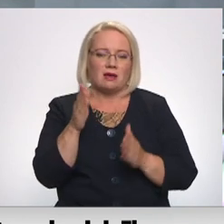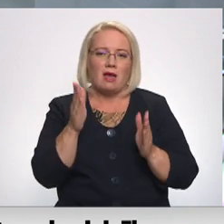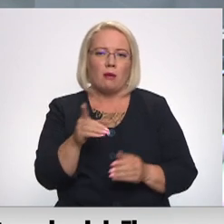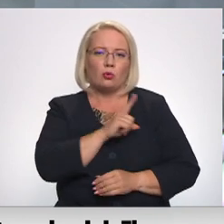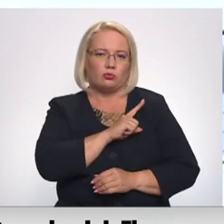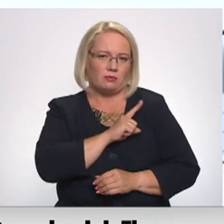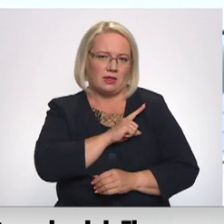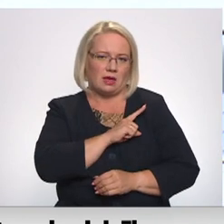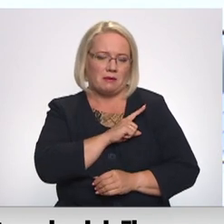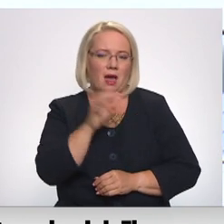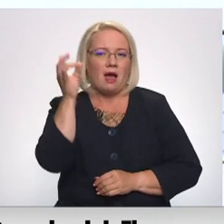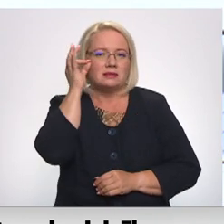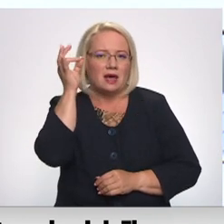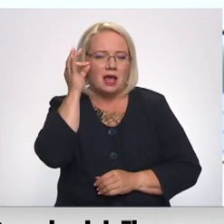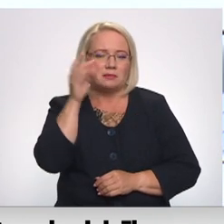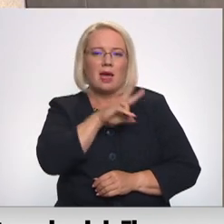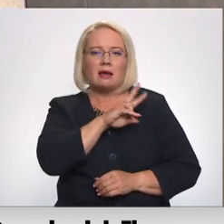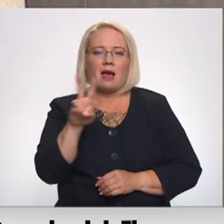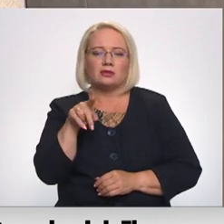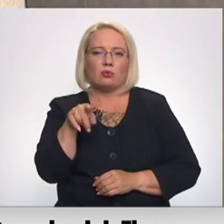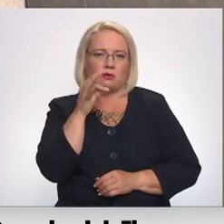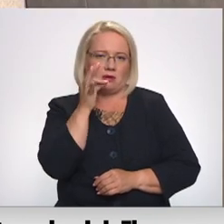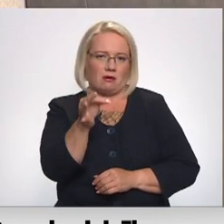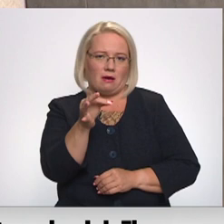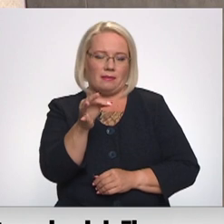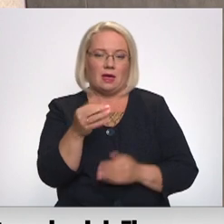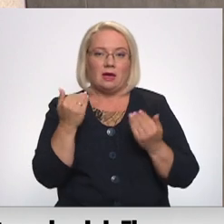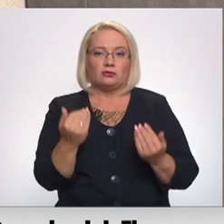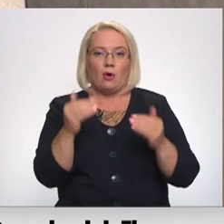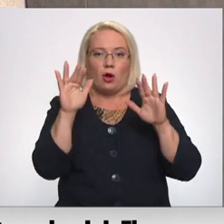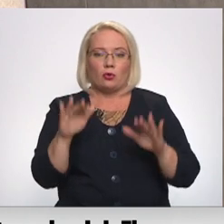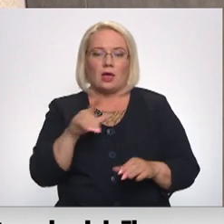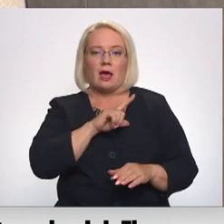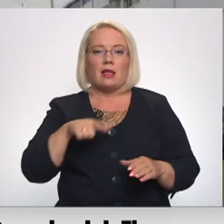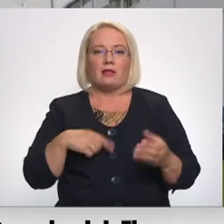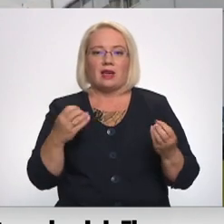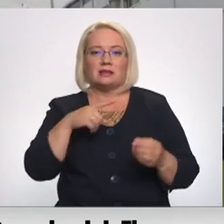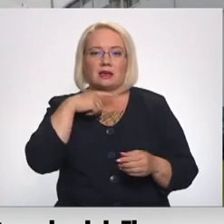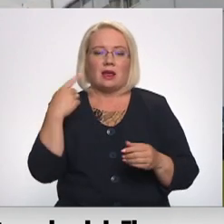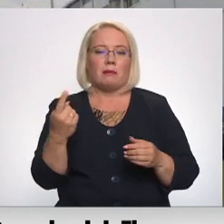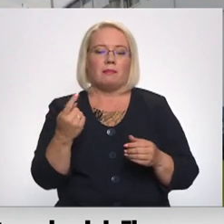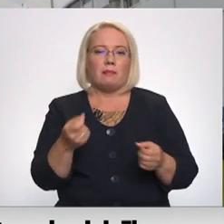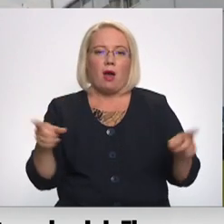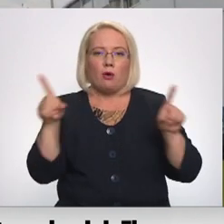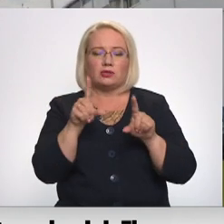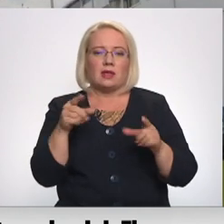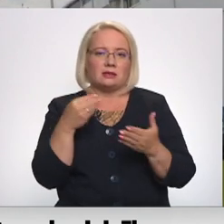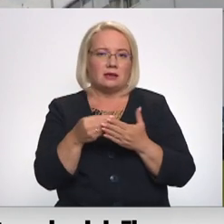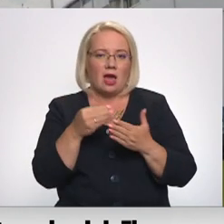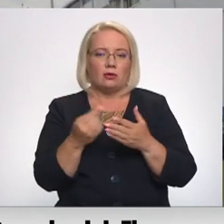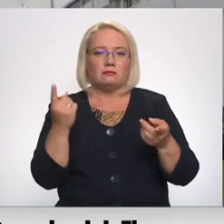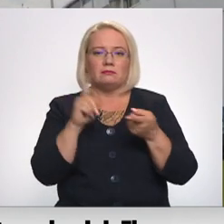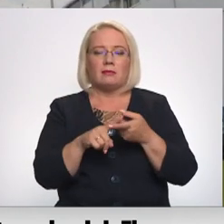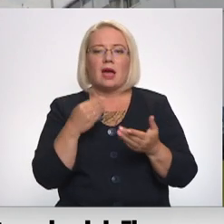atcerēsimies, kas ir, kas to saka. Šoruden Latvijas gāze grasās atkal celt. Gāzes tarifu saistībā ar